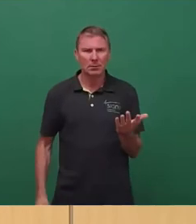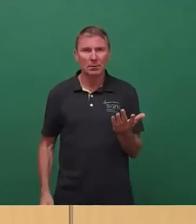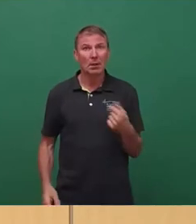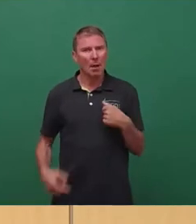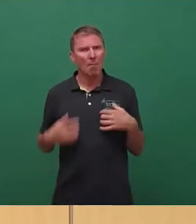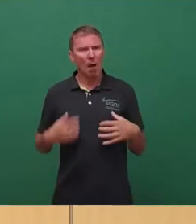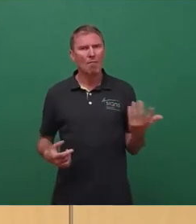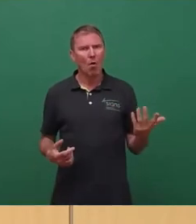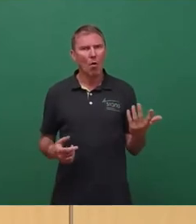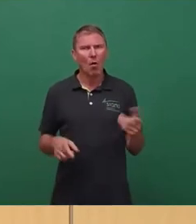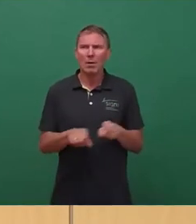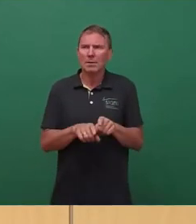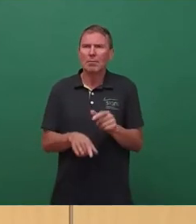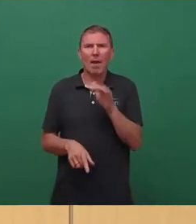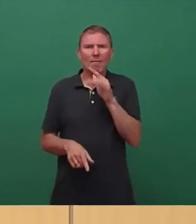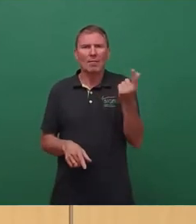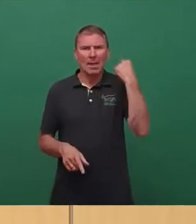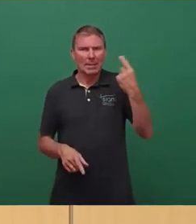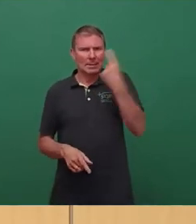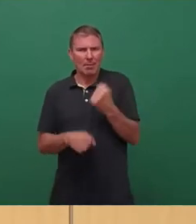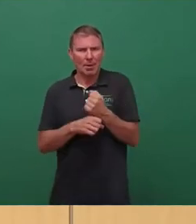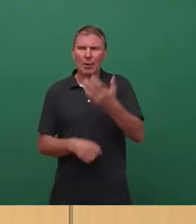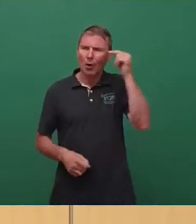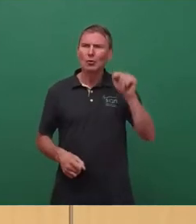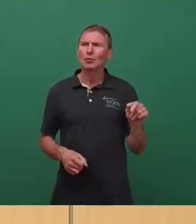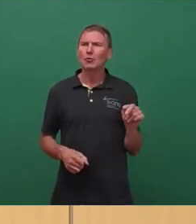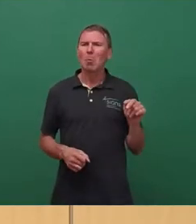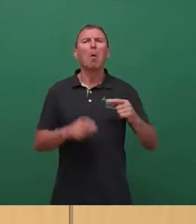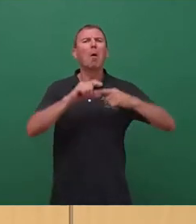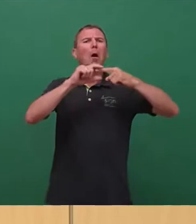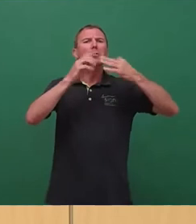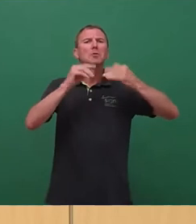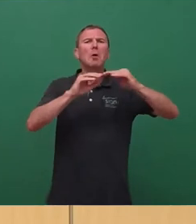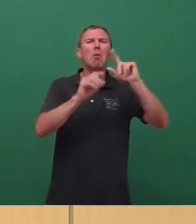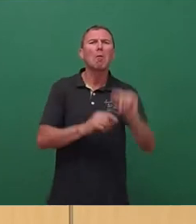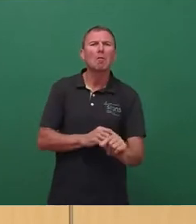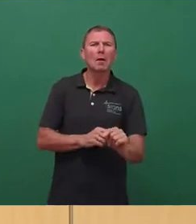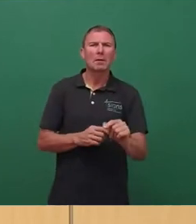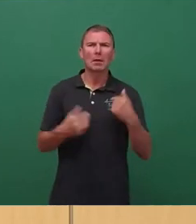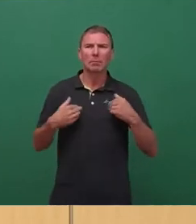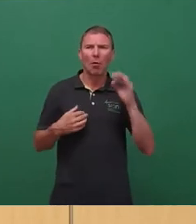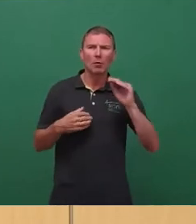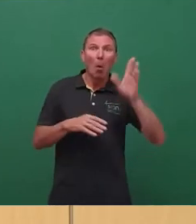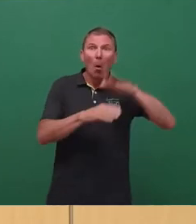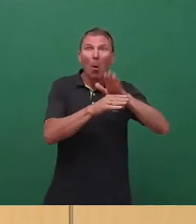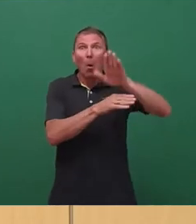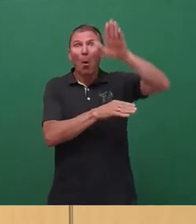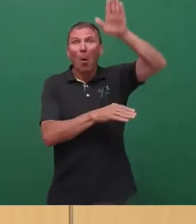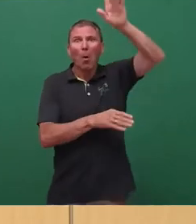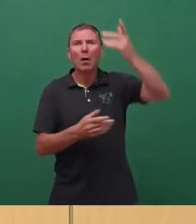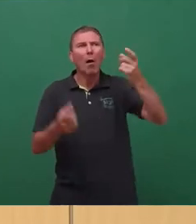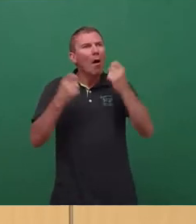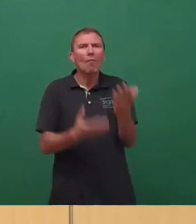man die gleichen Fehler wie letztes Jahr wieder macht, wo man im Sommer sagt, ach, die Inzidenzen sind so klein und dann im September, Oktober, ups, ui, wo kommt das denn her?